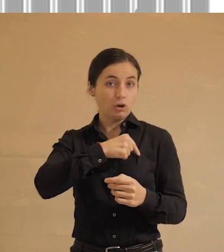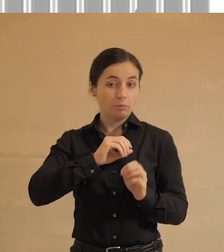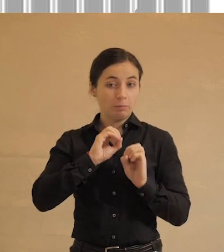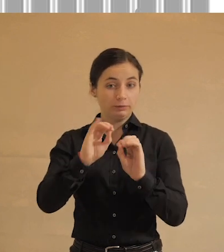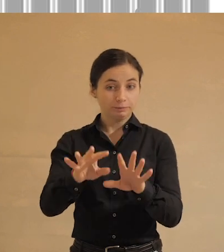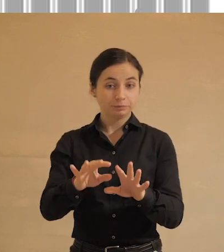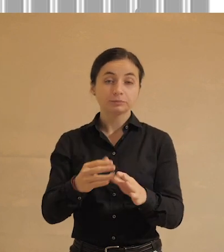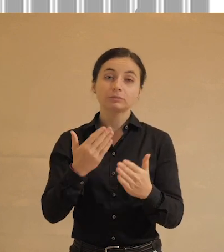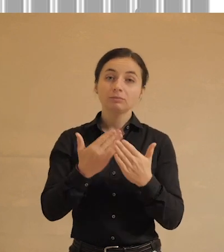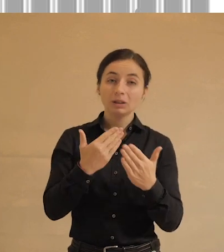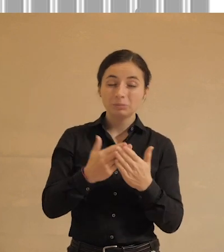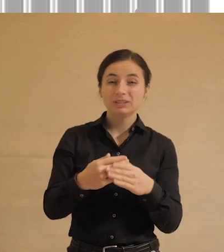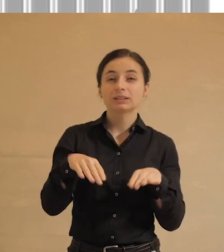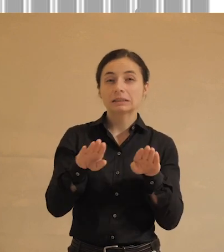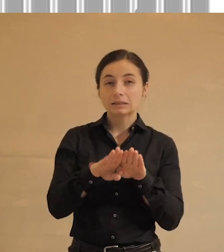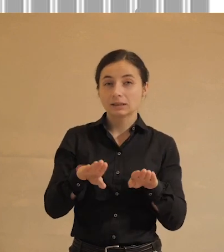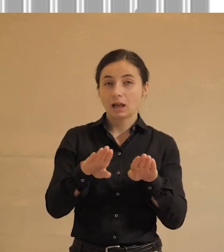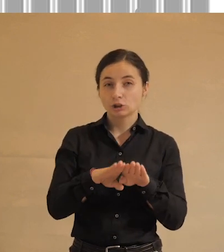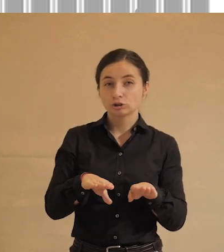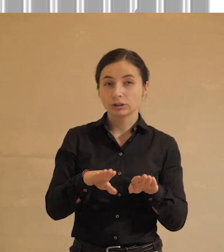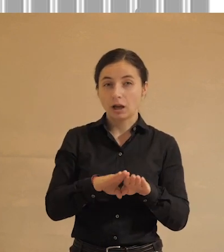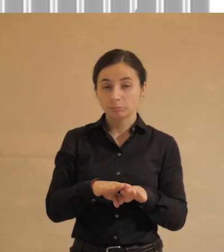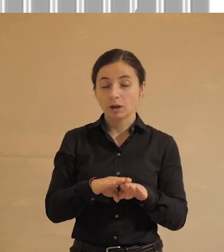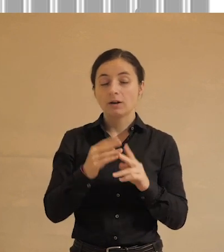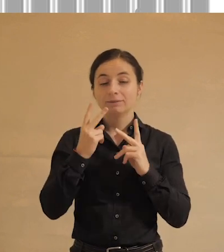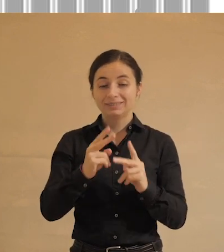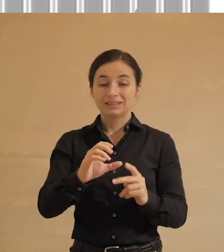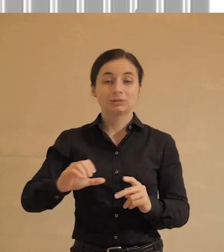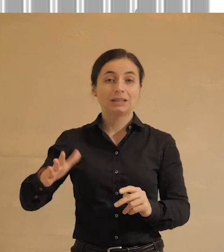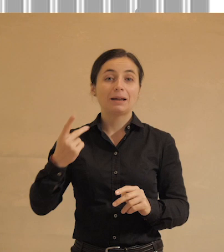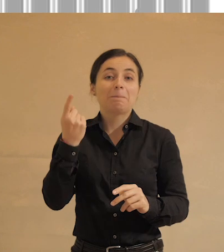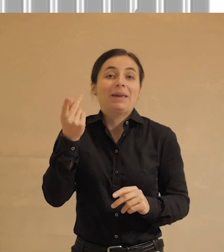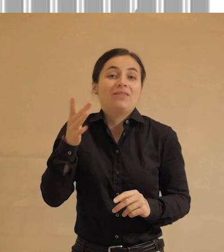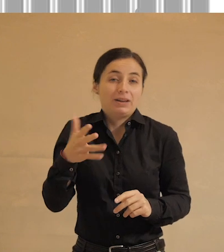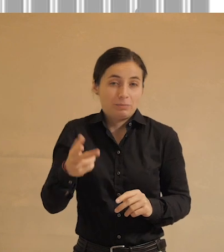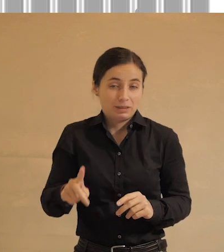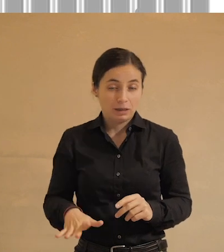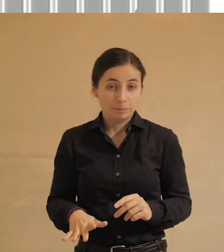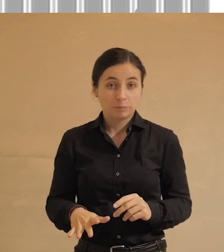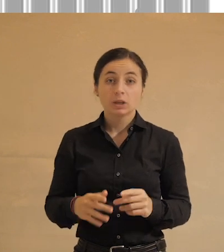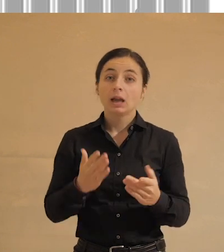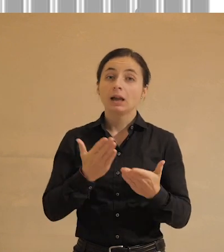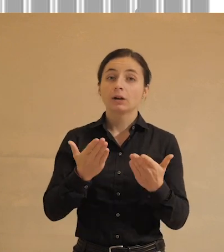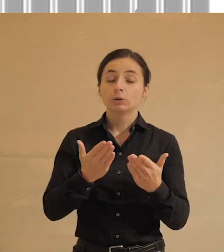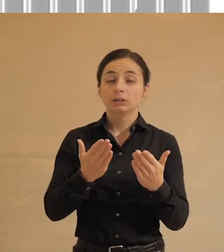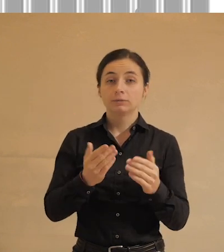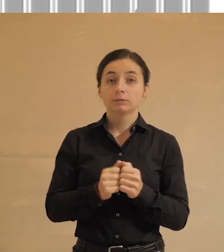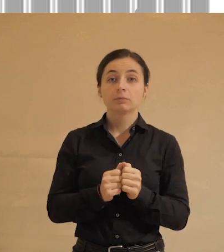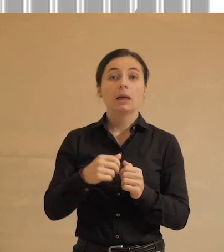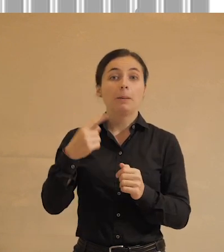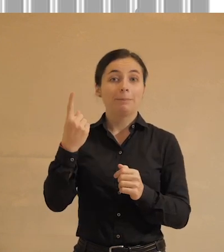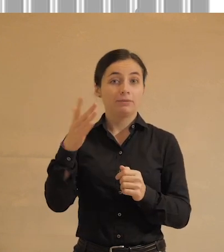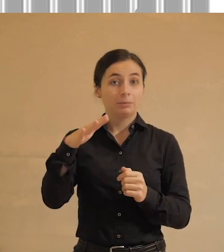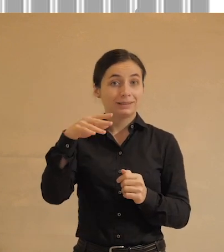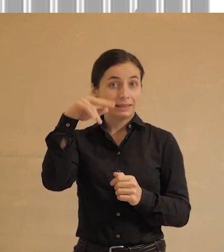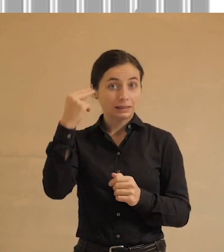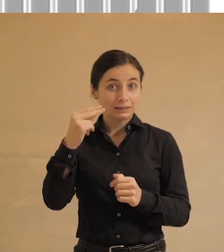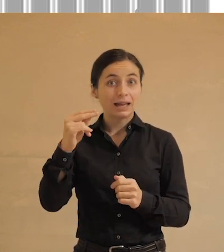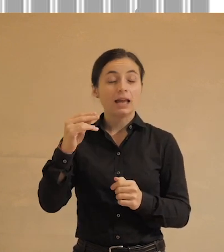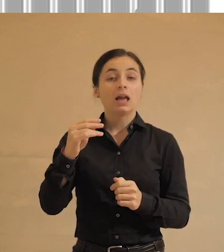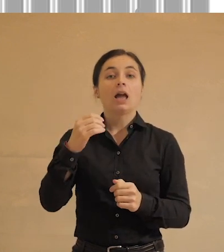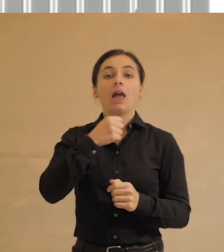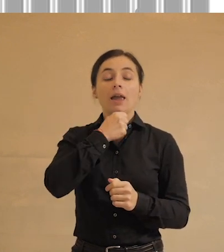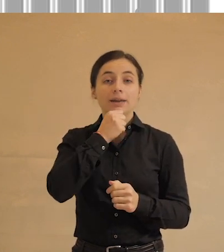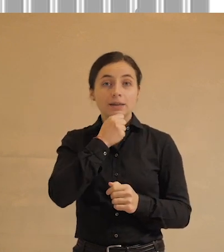те же самые. Мы видим страны на первом месте с некоторыми изменениями. Значит, на первом месте Китай, Египет,